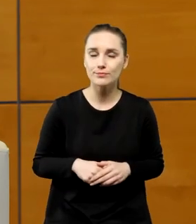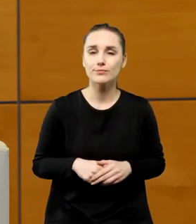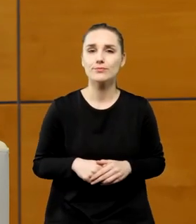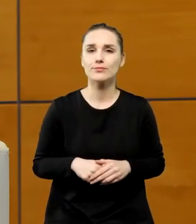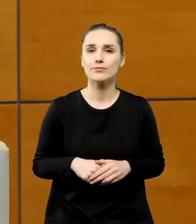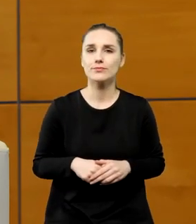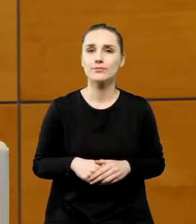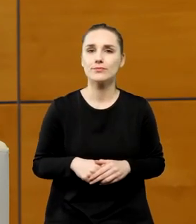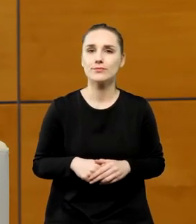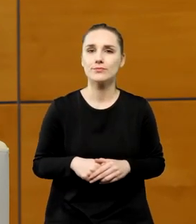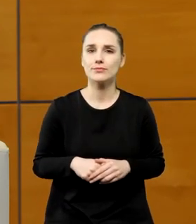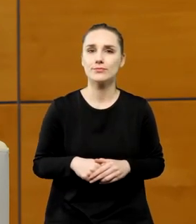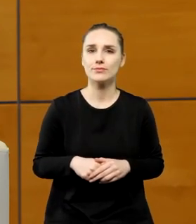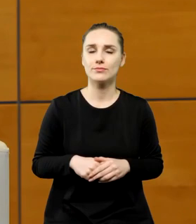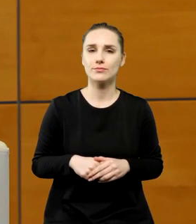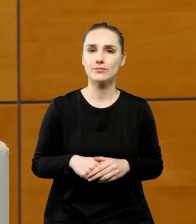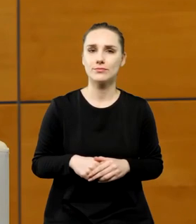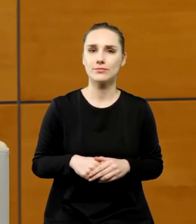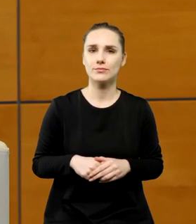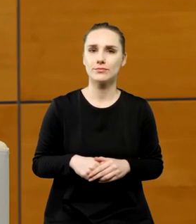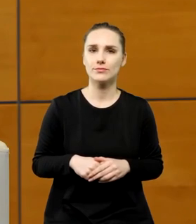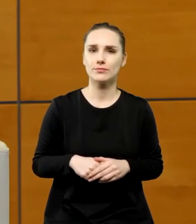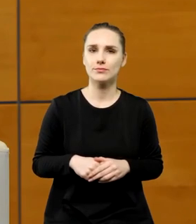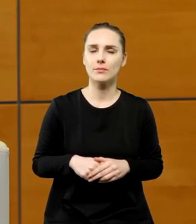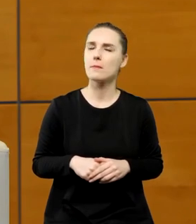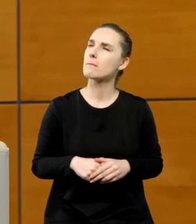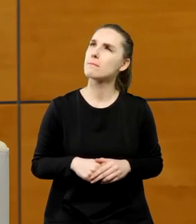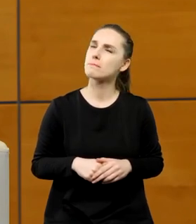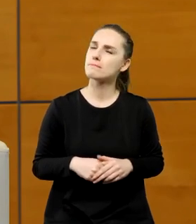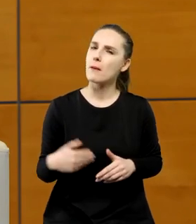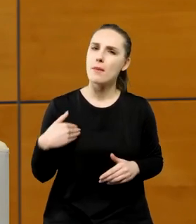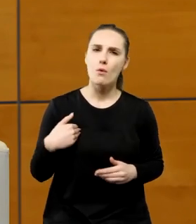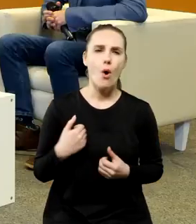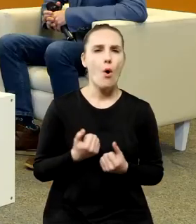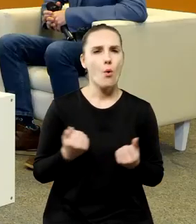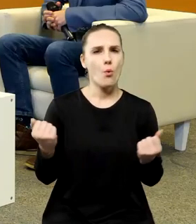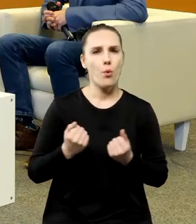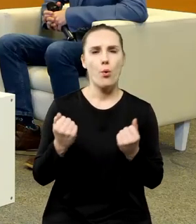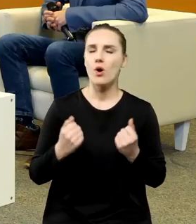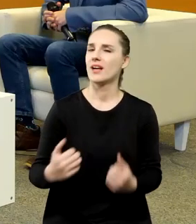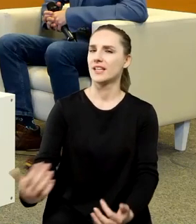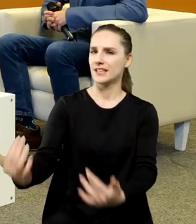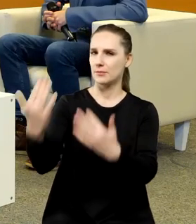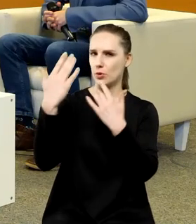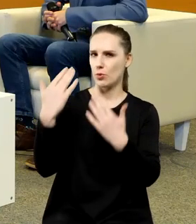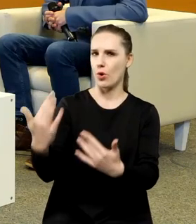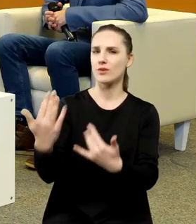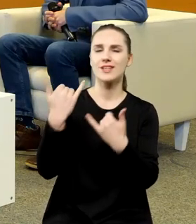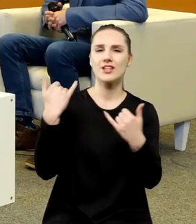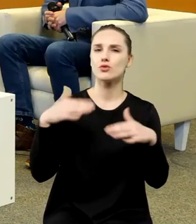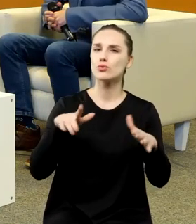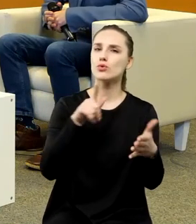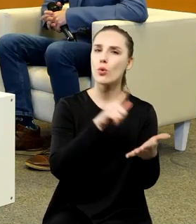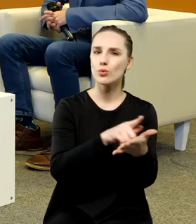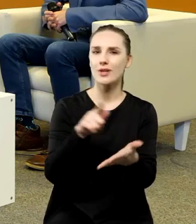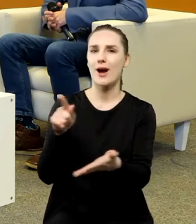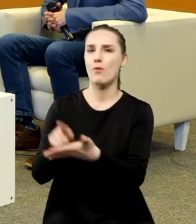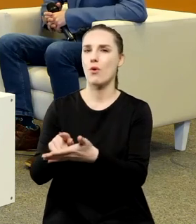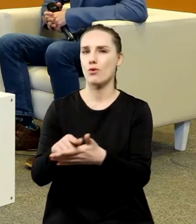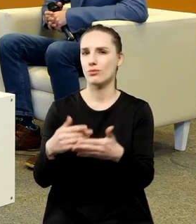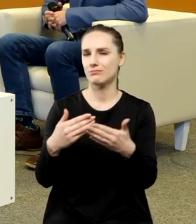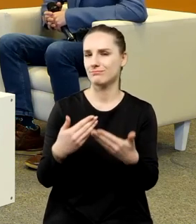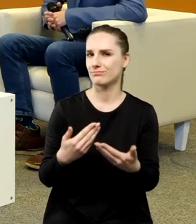takie inspirujące i owocne ziarno dla historii nauki znaczy badania